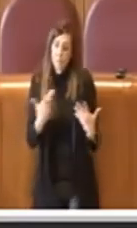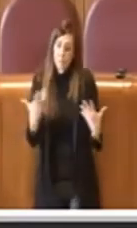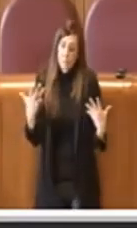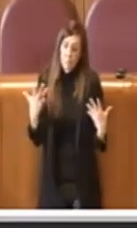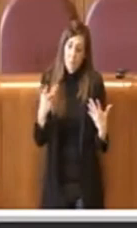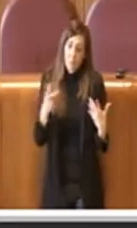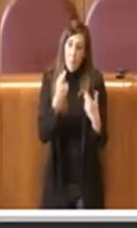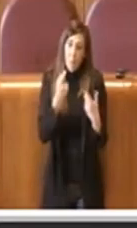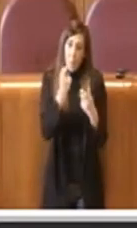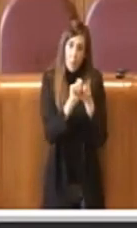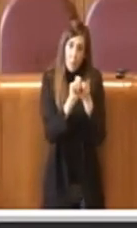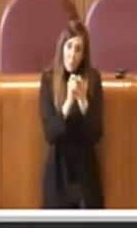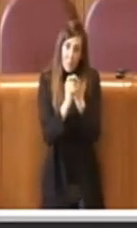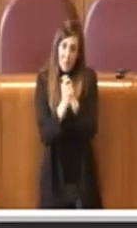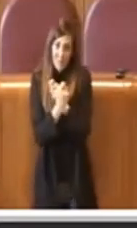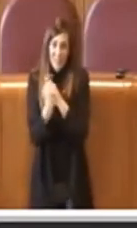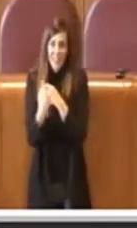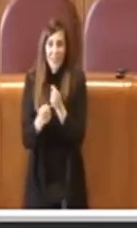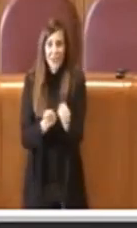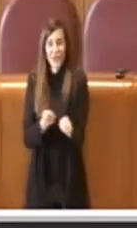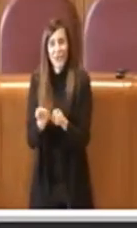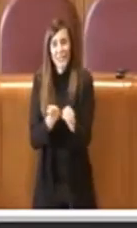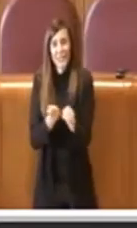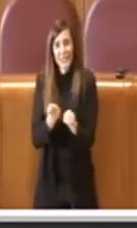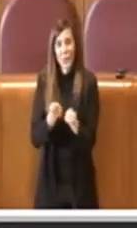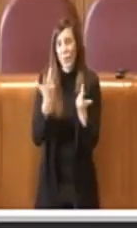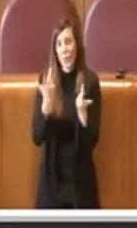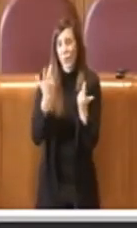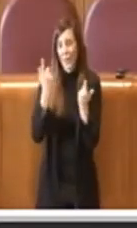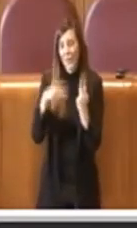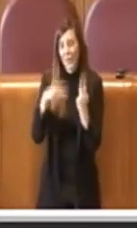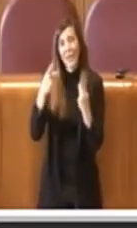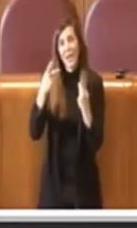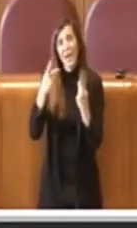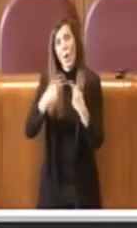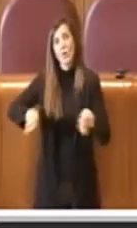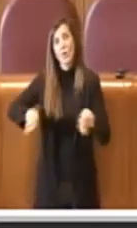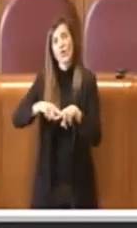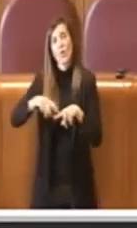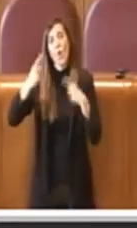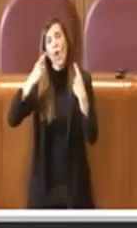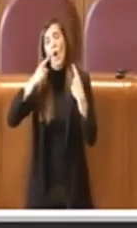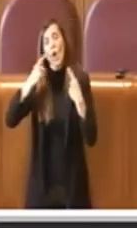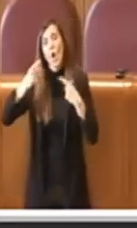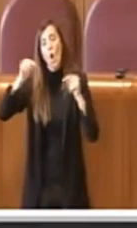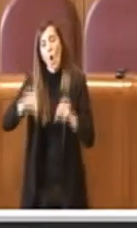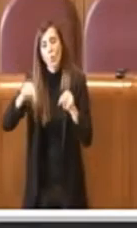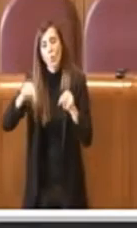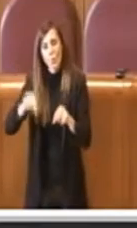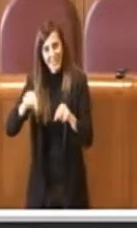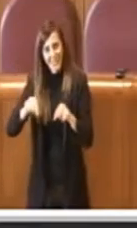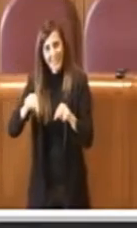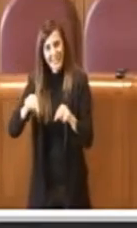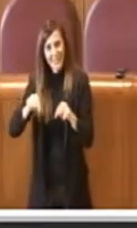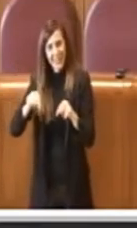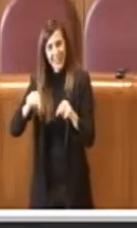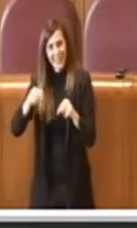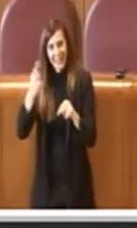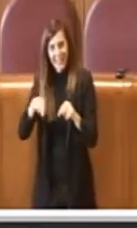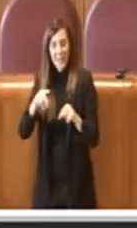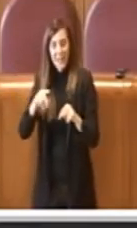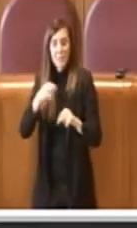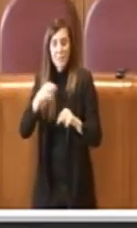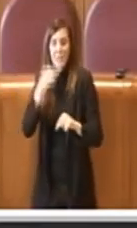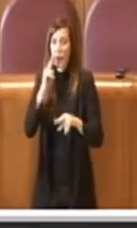un po' modificato la gestione e le varie funzioni della commissione consultiva, comunque pur mantenendo la sua